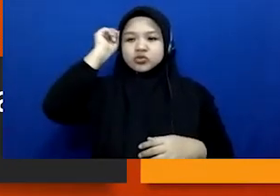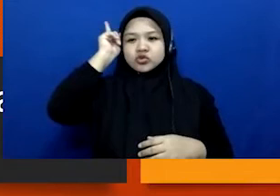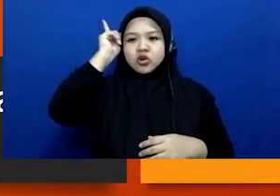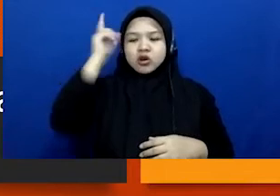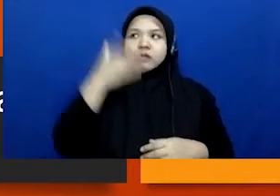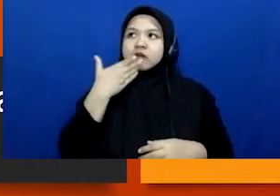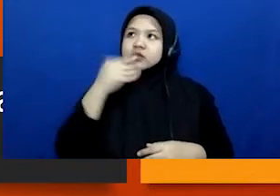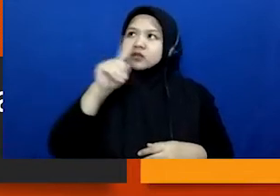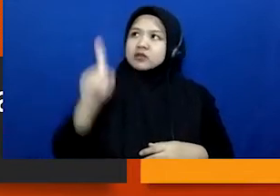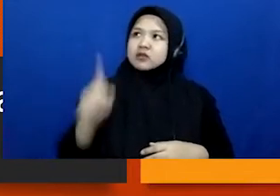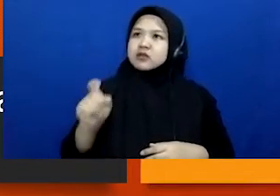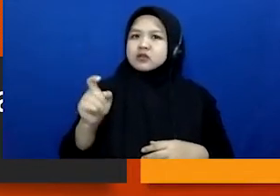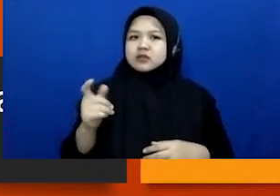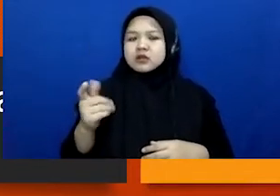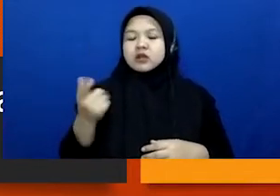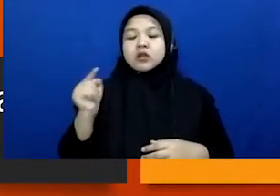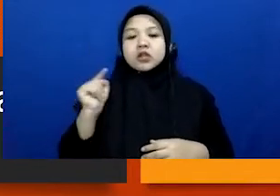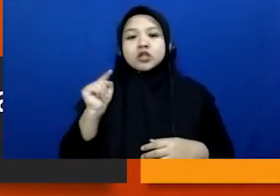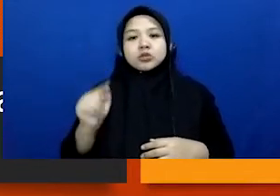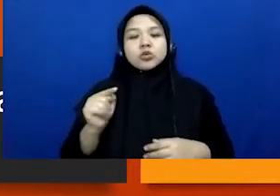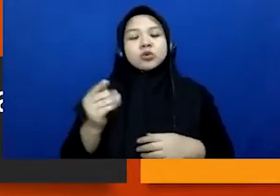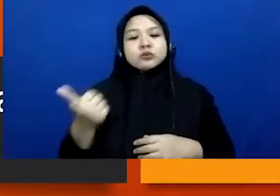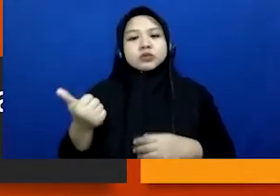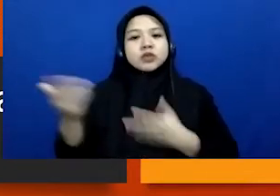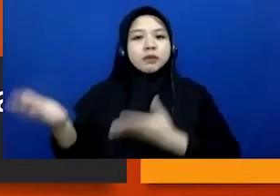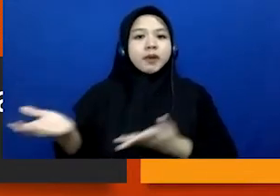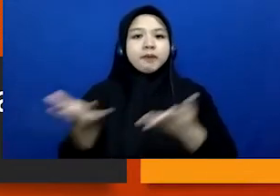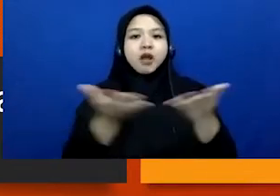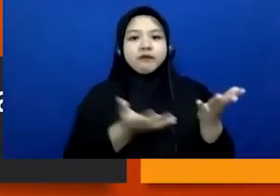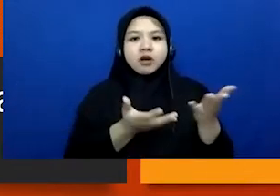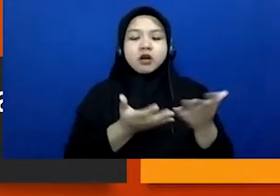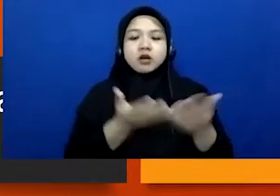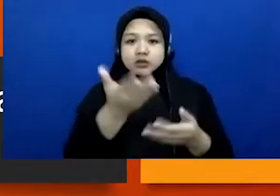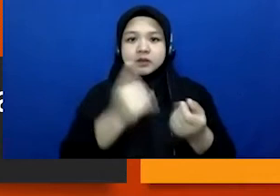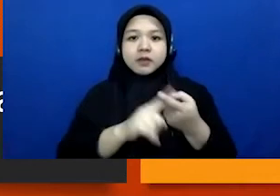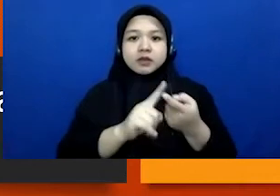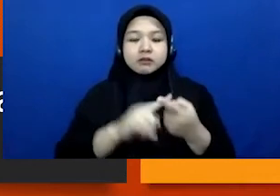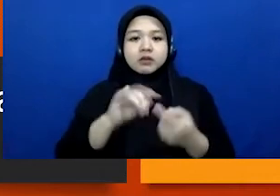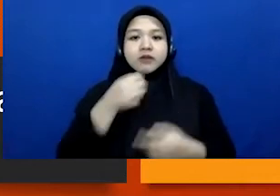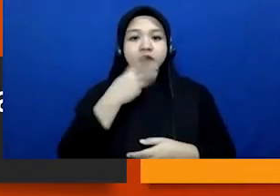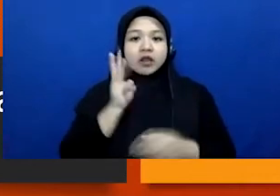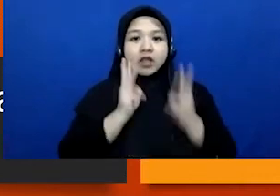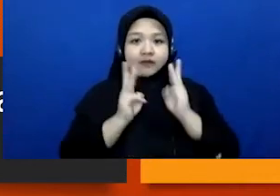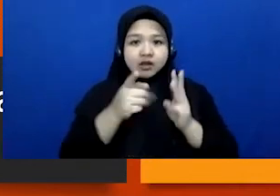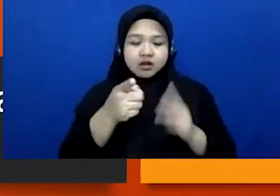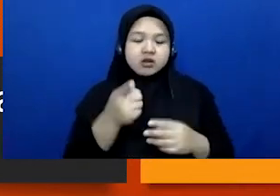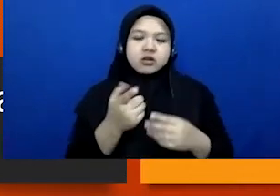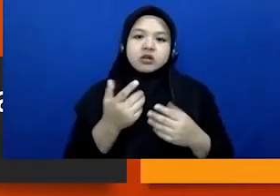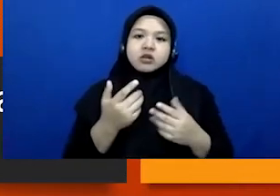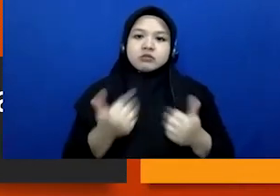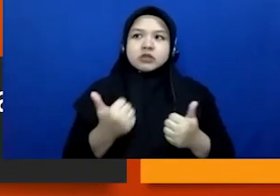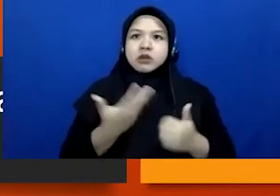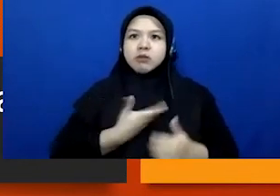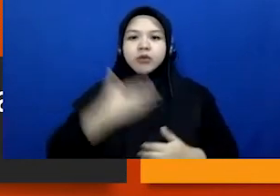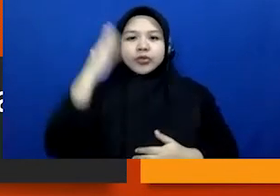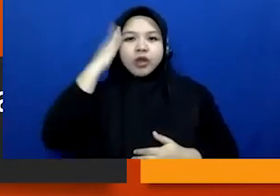biasanya ya. Dan itu akan membawa teman-teman sebagai jurnalis itu biasanya untuk ingin tahu